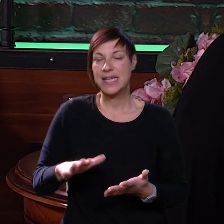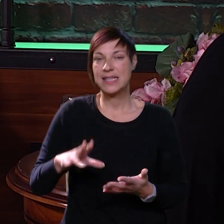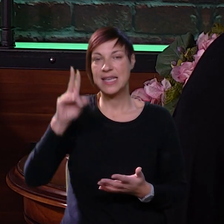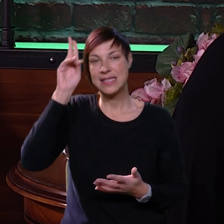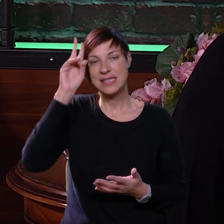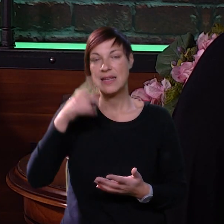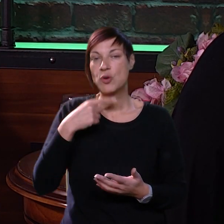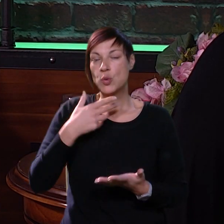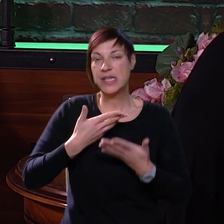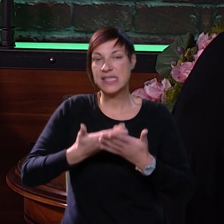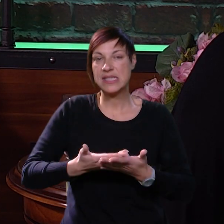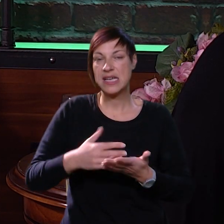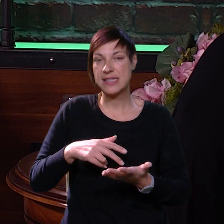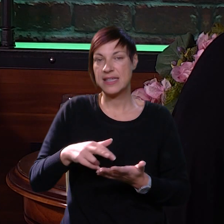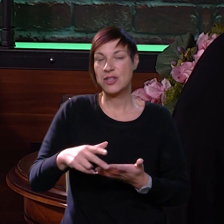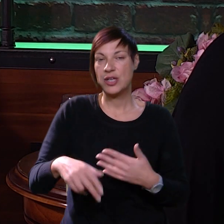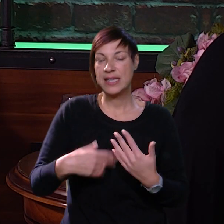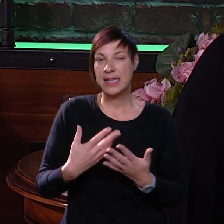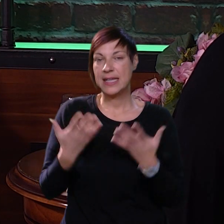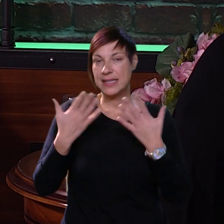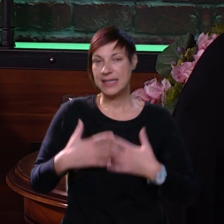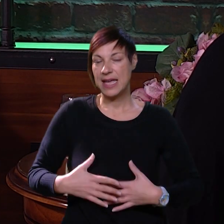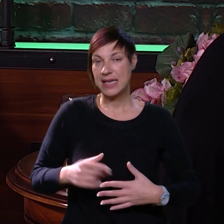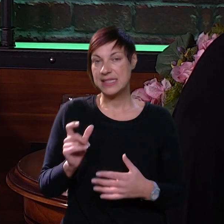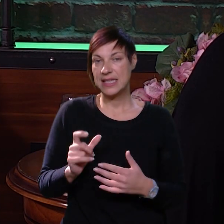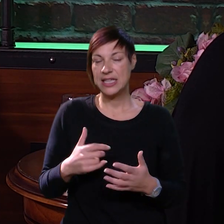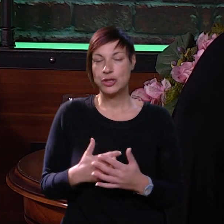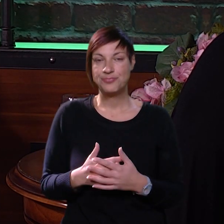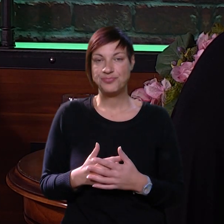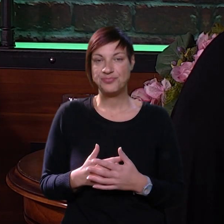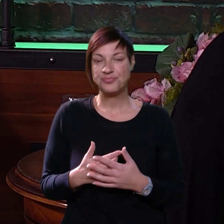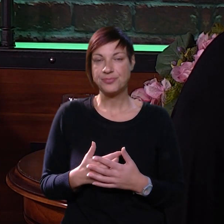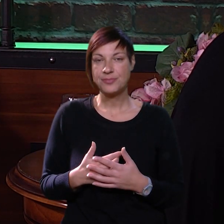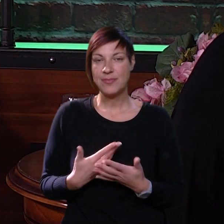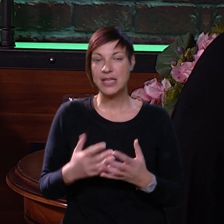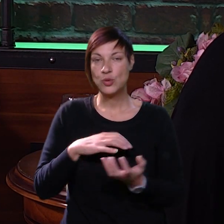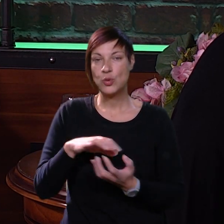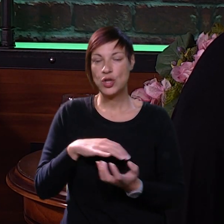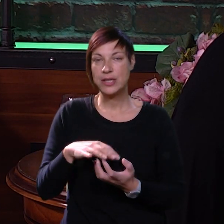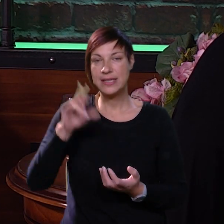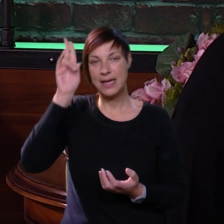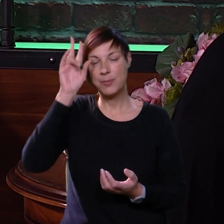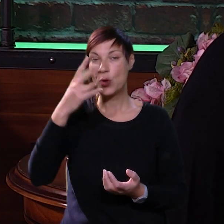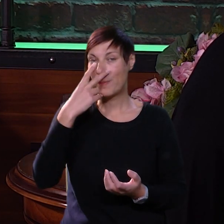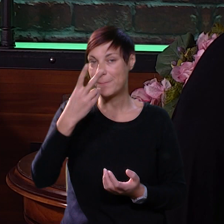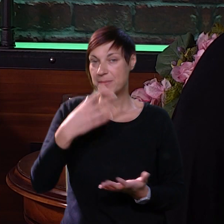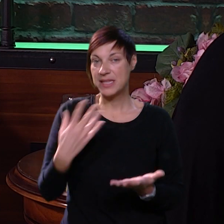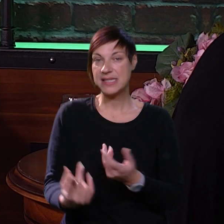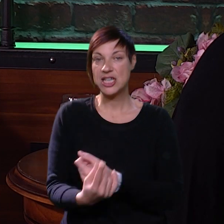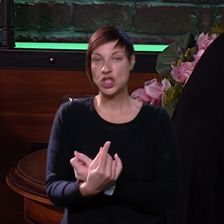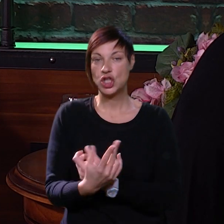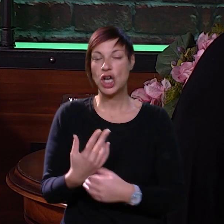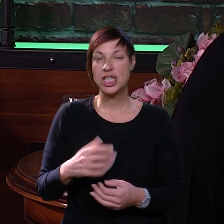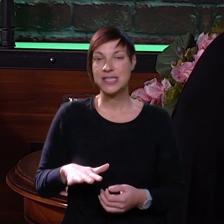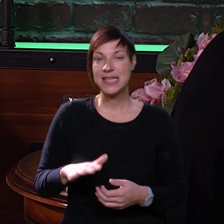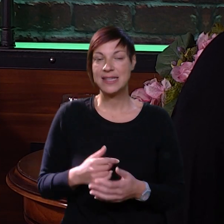budući da djeca ne mogu to verbalno izraziti, onda to ide na zapravo taj tijelesni dio i tu zapravo roditelji načešće mogu primijetiti da